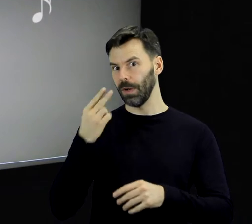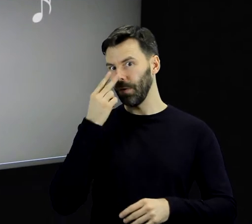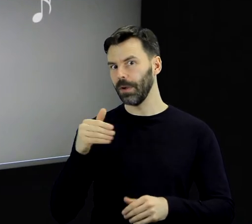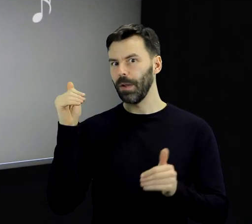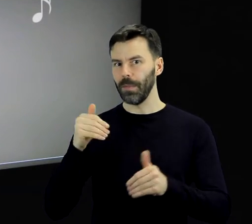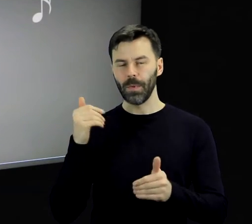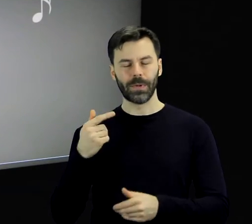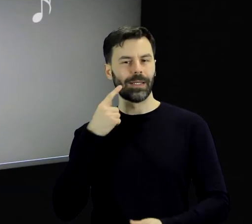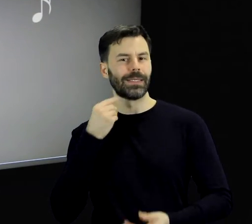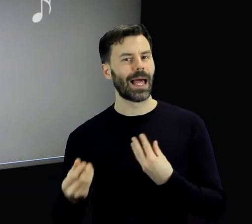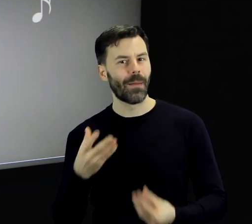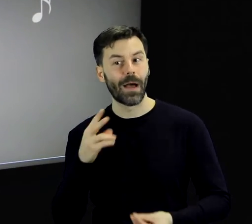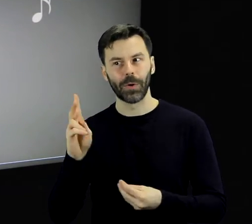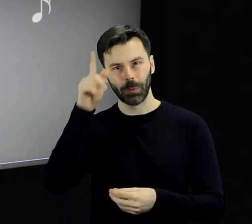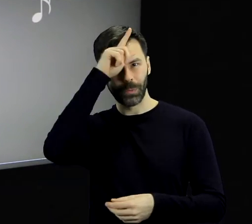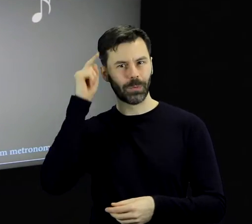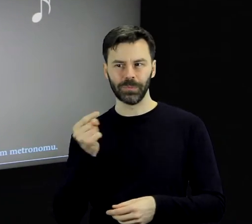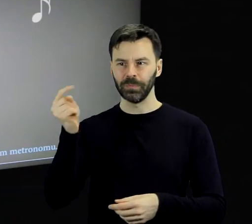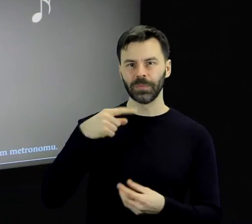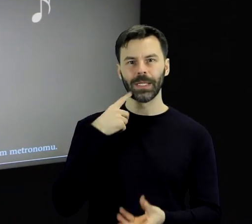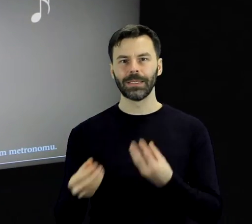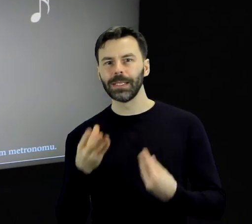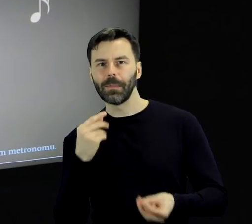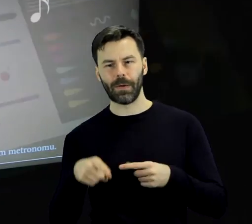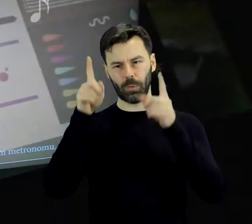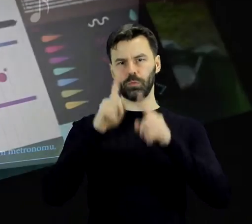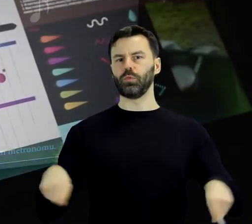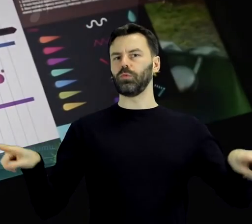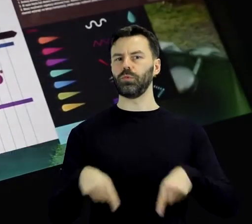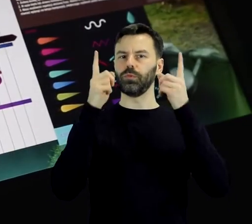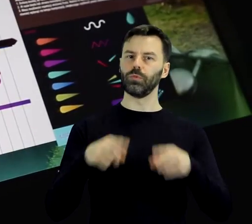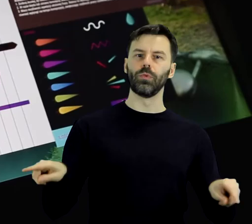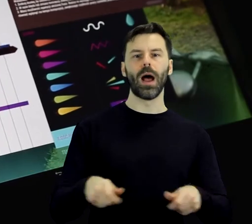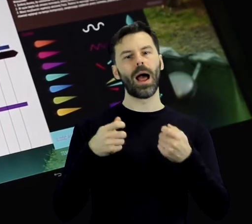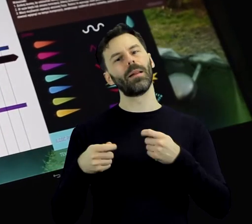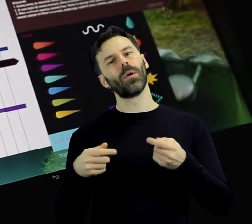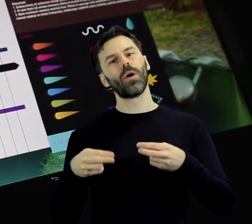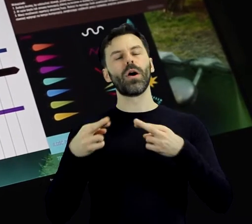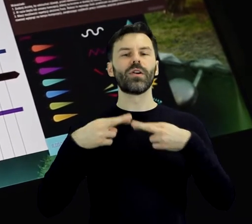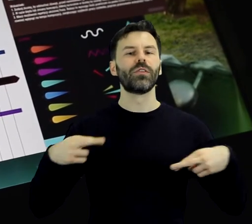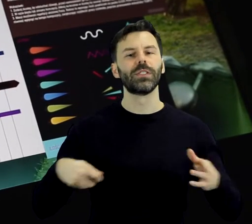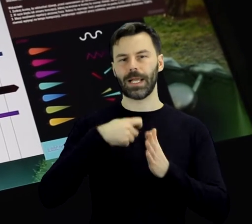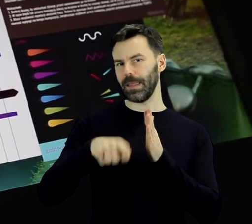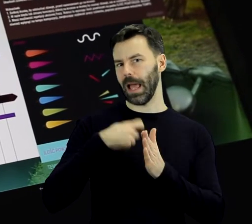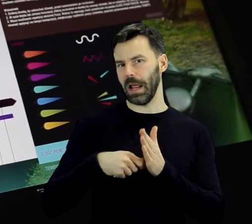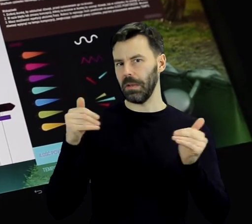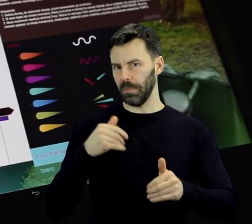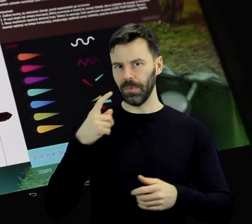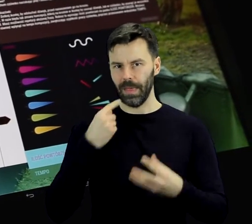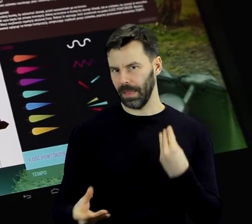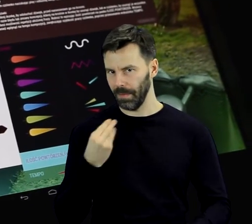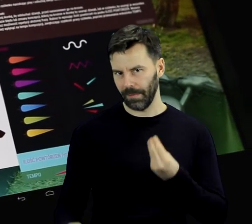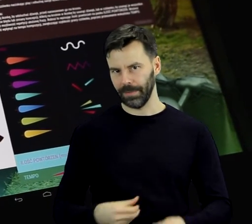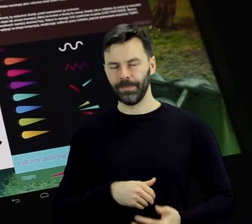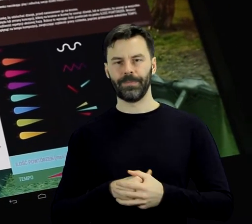i panelom dotykowym zwiedzający mogą wcielić się w rolę dyrygenta, kompozytora czy reżysera nagrania.